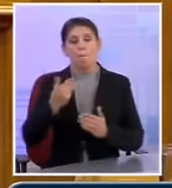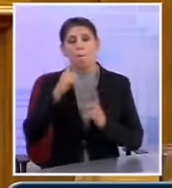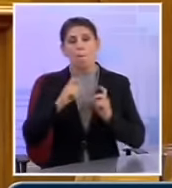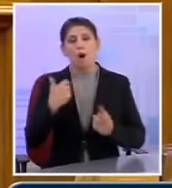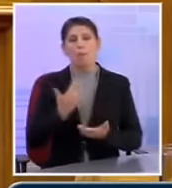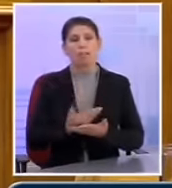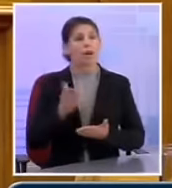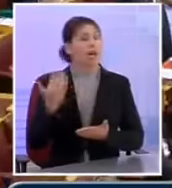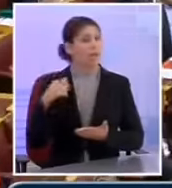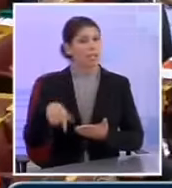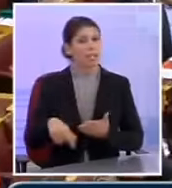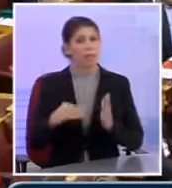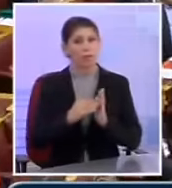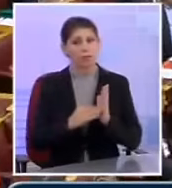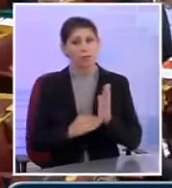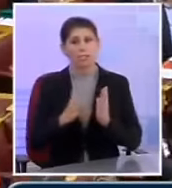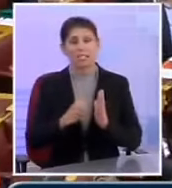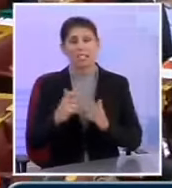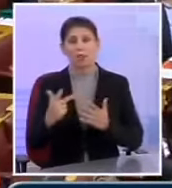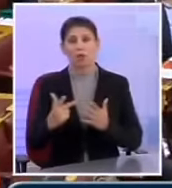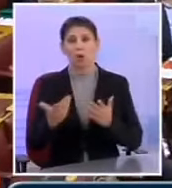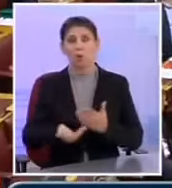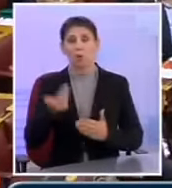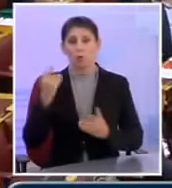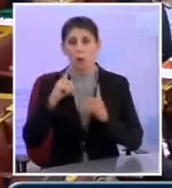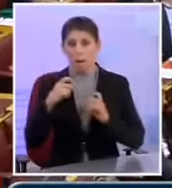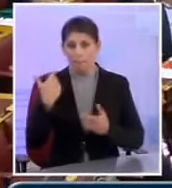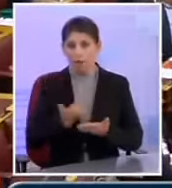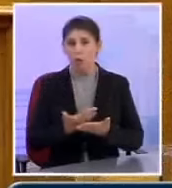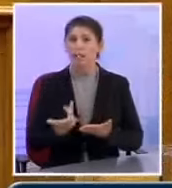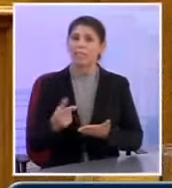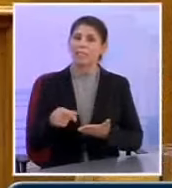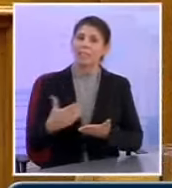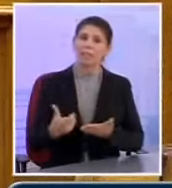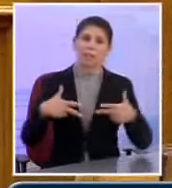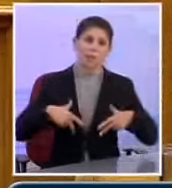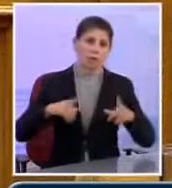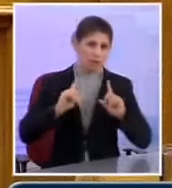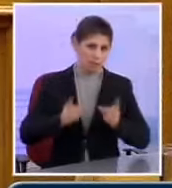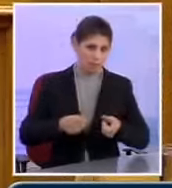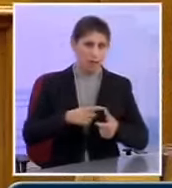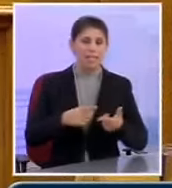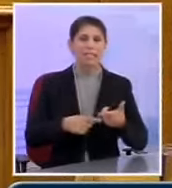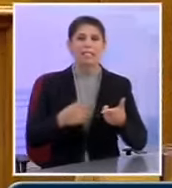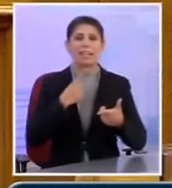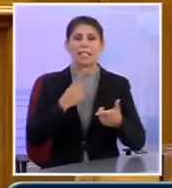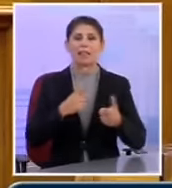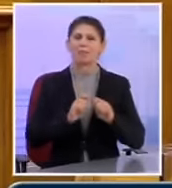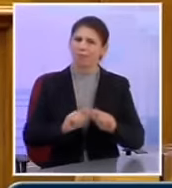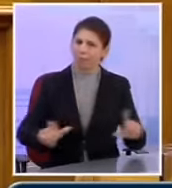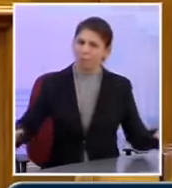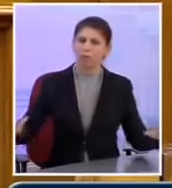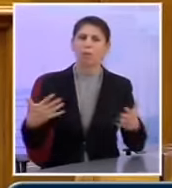Δεν είναι εδώ τα 48 προαπαιτούμενα, γιατί είναι και υπουργικές αποφάσεις, είναι και εγκύκλοι, είναι